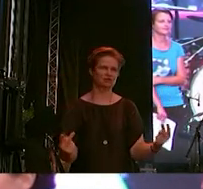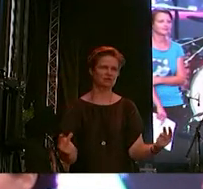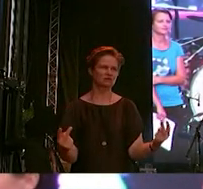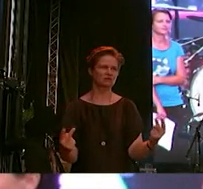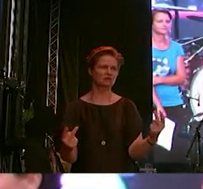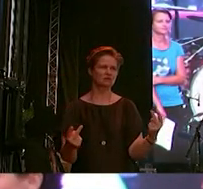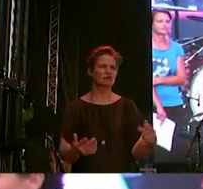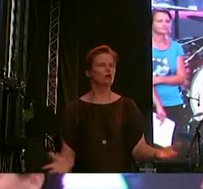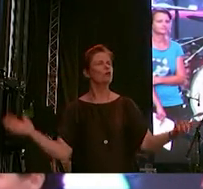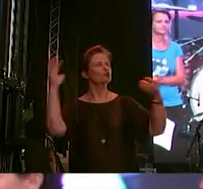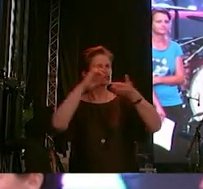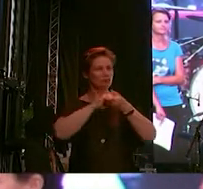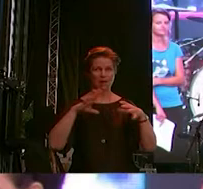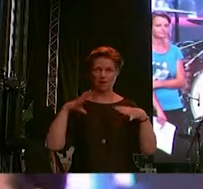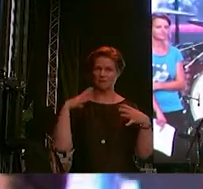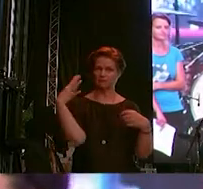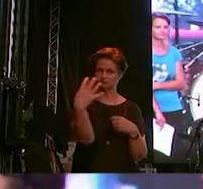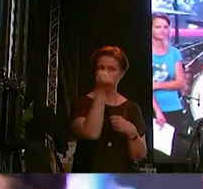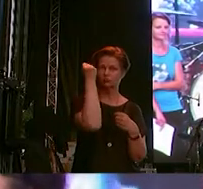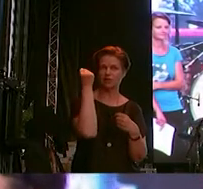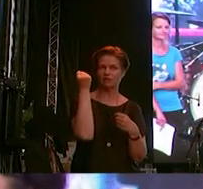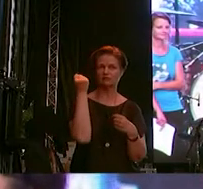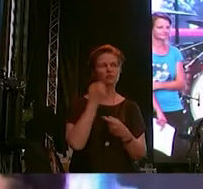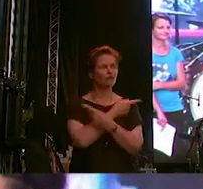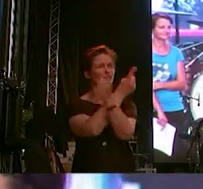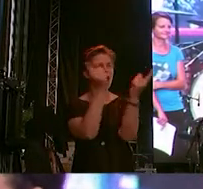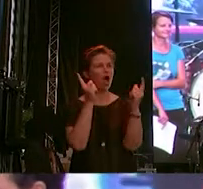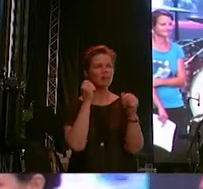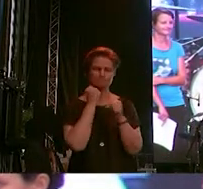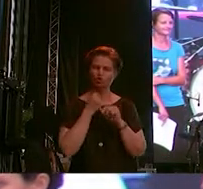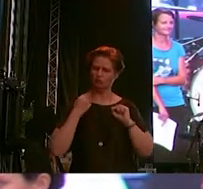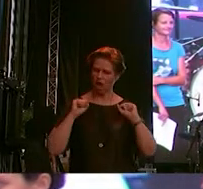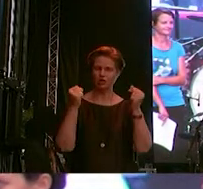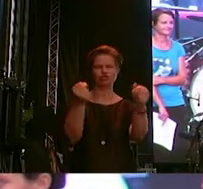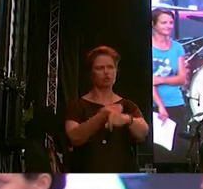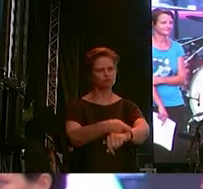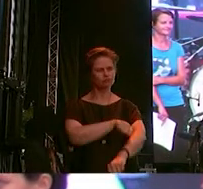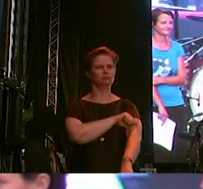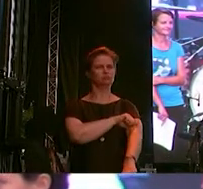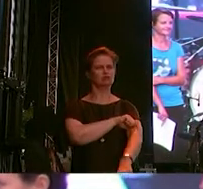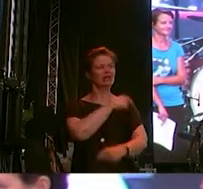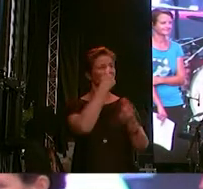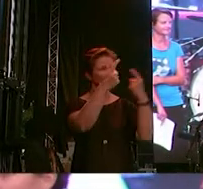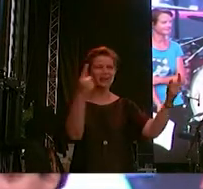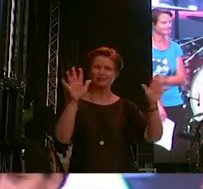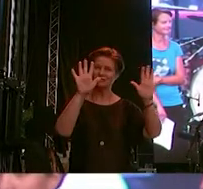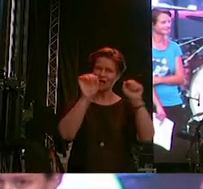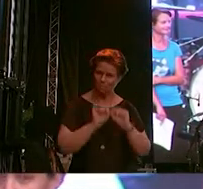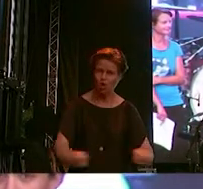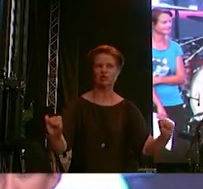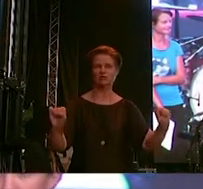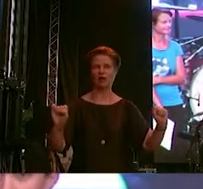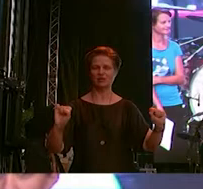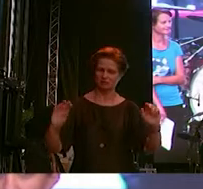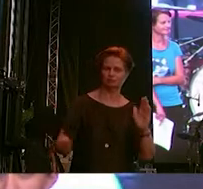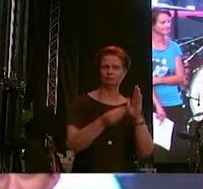das Zusammenleben gelingt, müssen wir uns alle engagieren. Jeder nach seinen Möglichkeiten. Aber